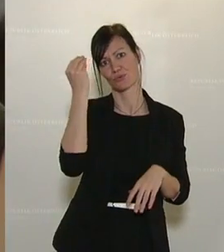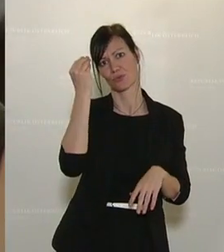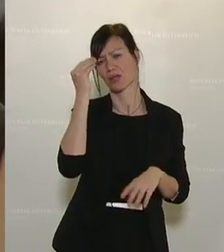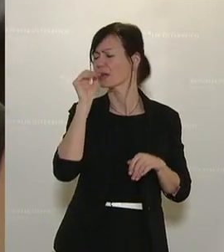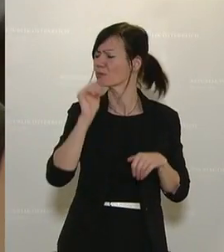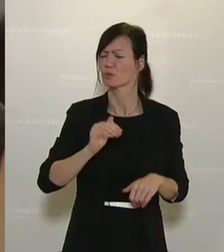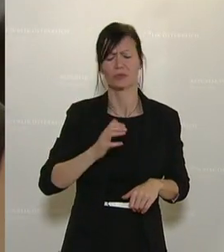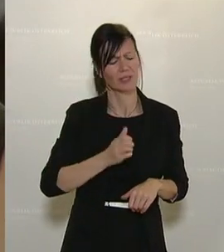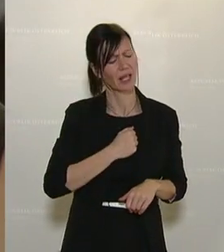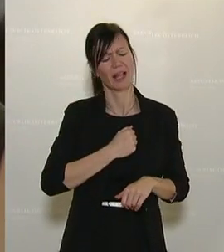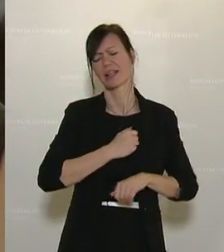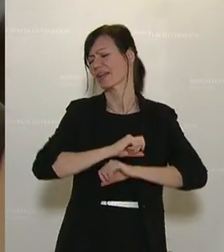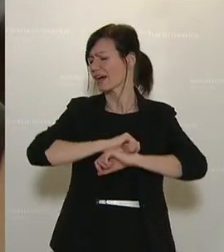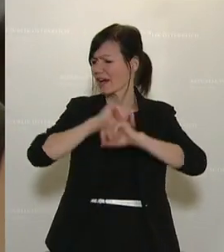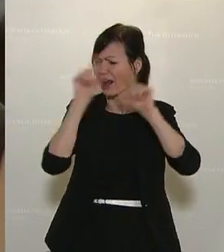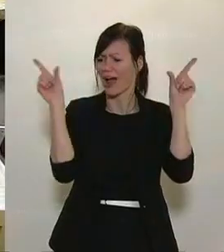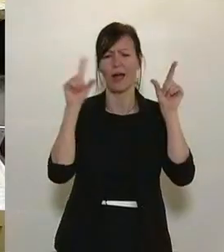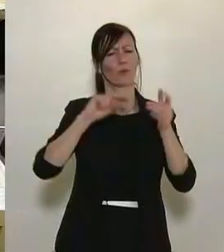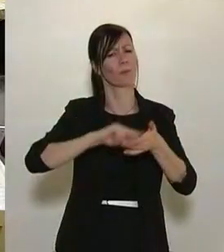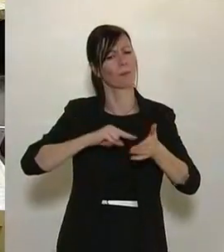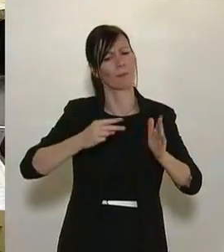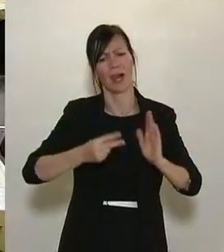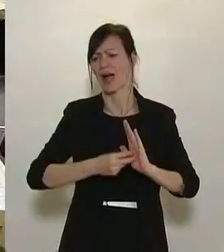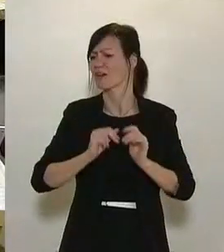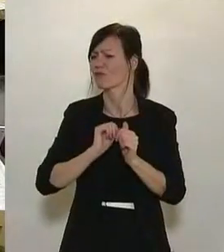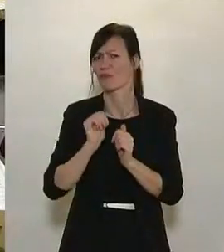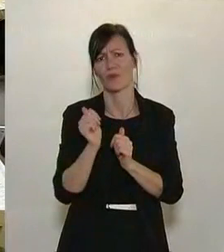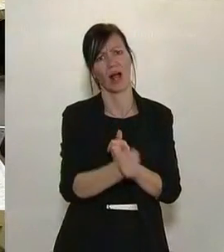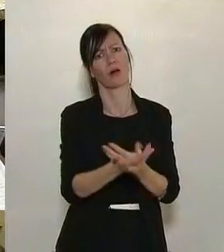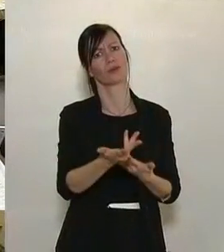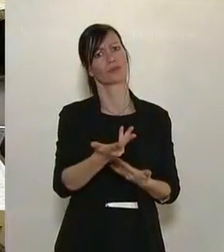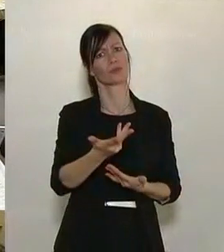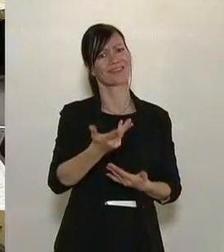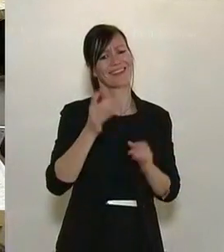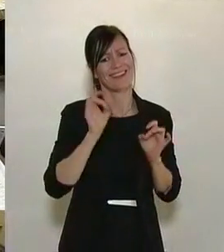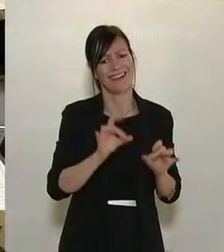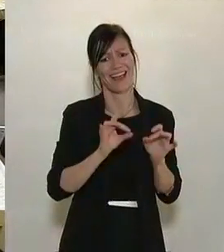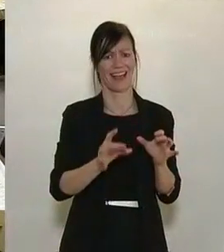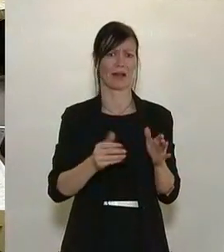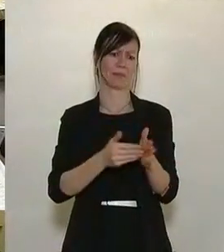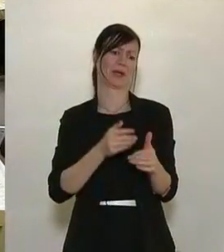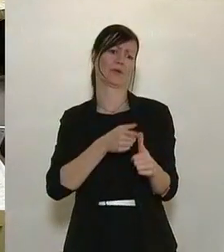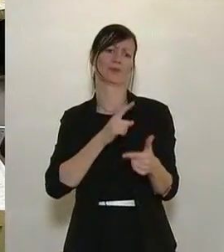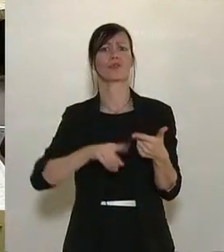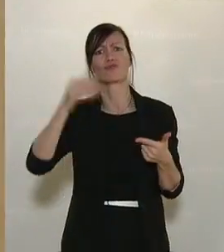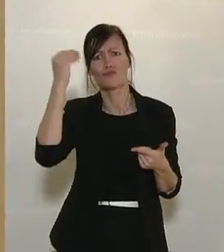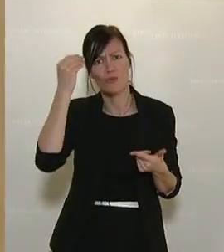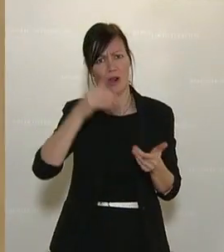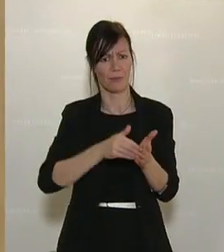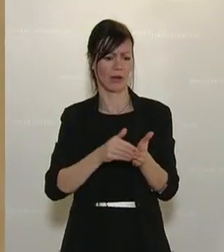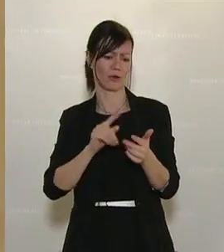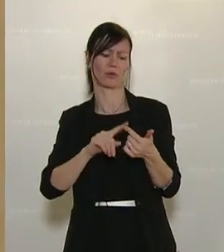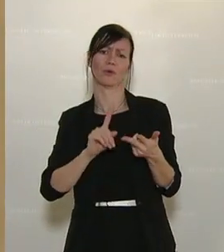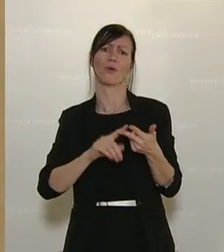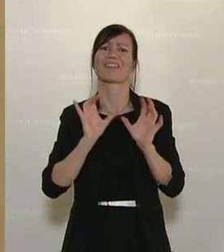endlich einmal Klarheit und Planbarkeit her, bitte. Für die Lehrerinnen, für die Schülerinnen und für die Eltern. Es kann nicht